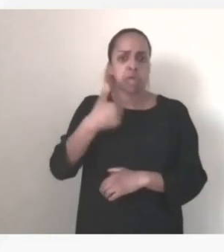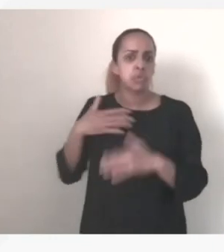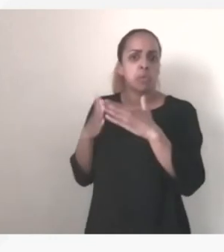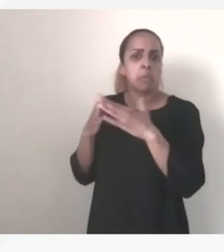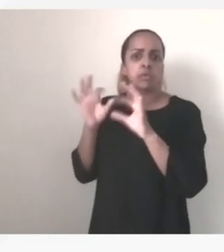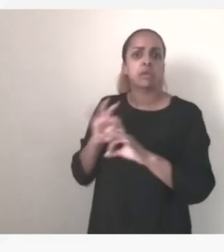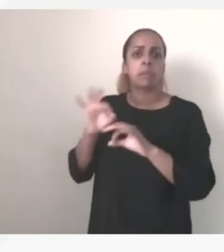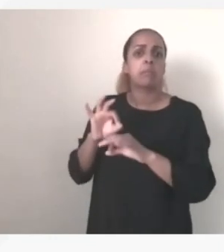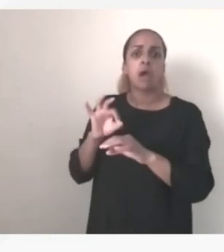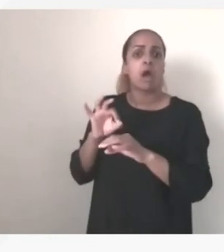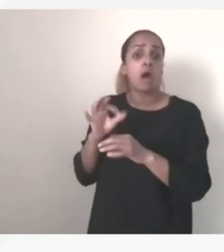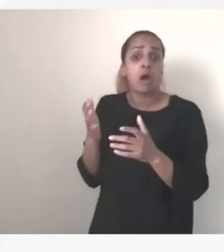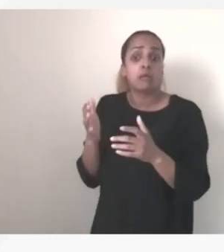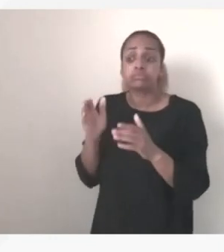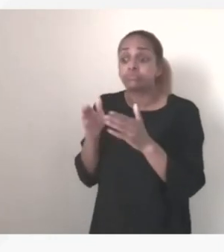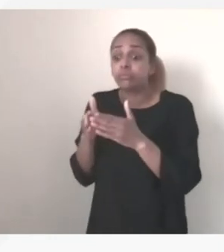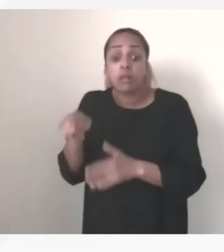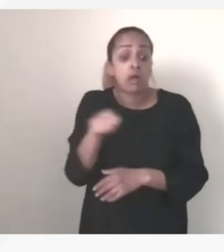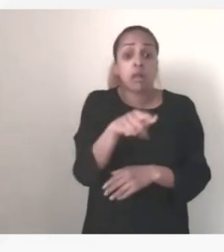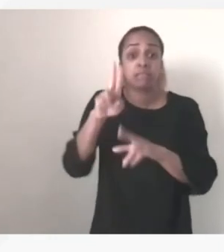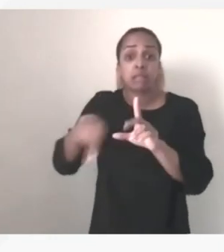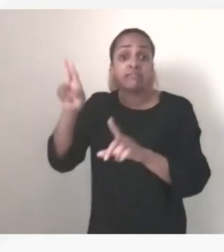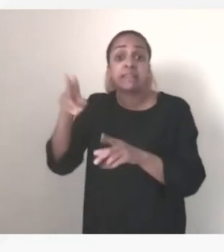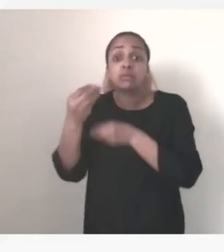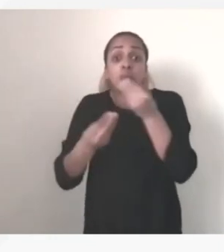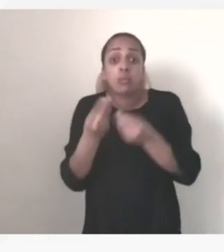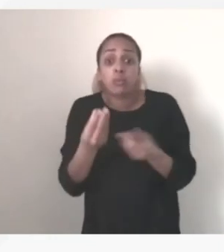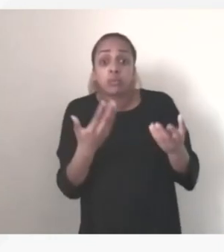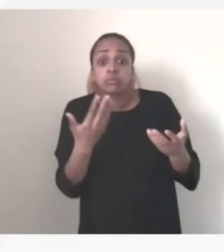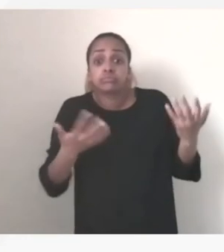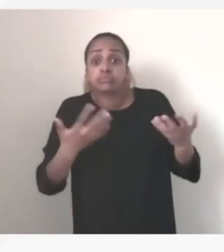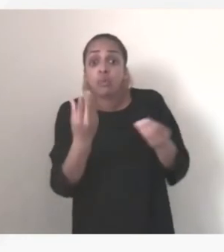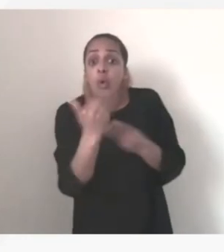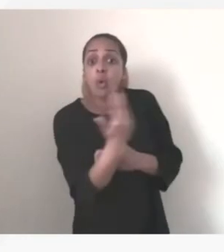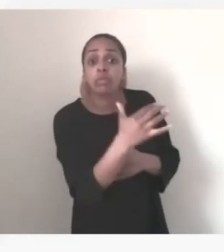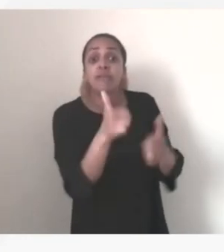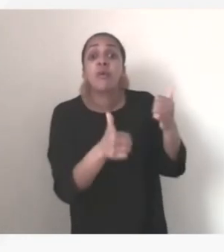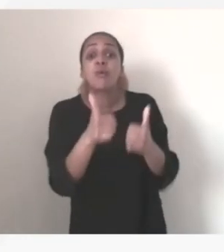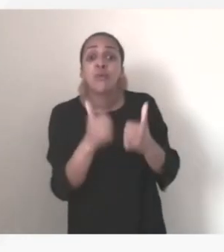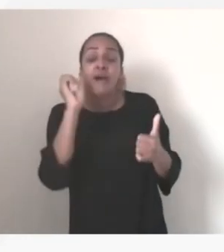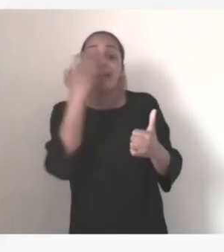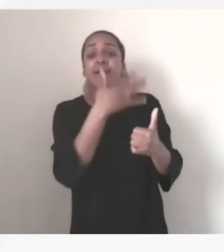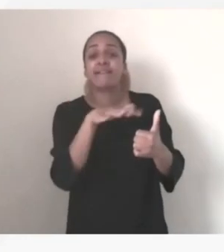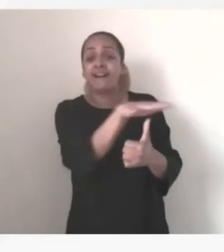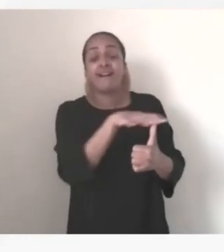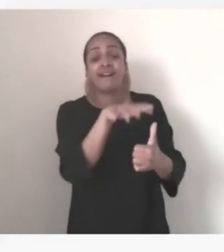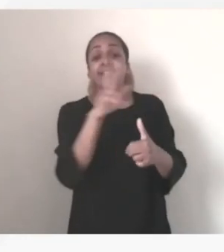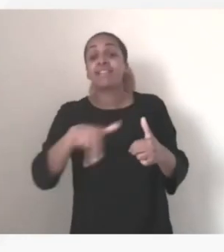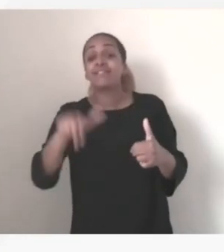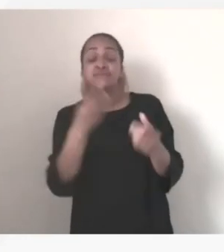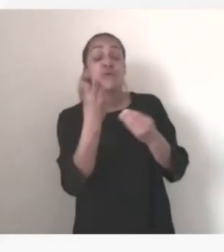particulière à Netflix ou tout concurrent américain de Netflix vous voyez